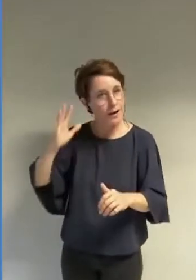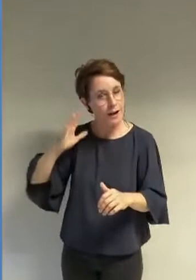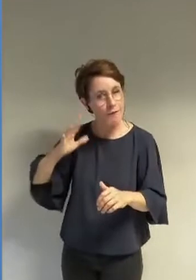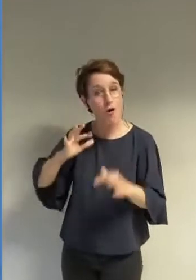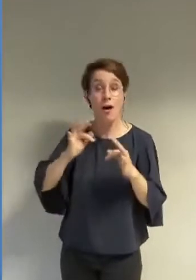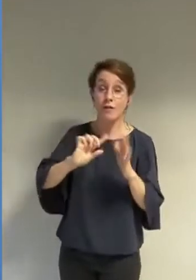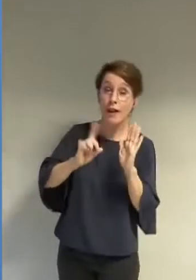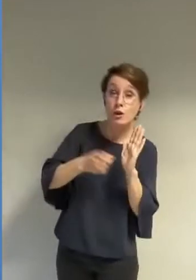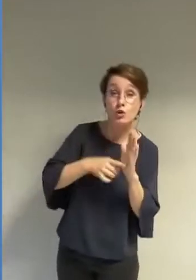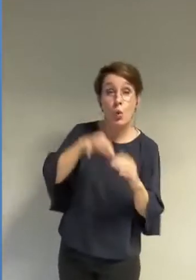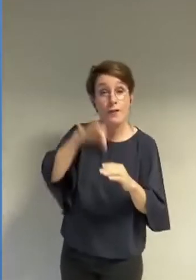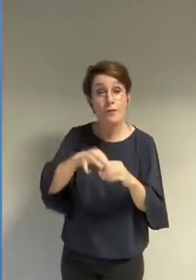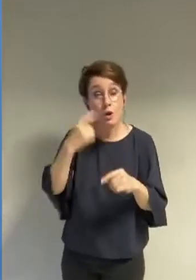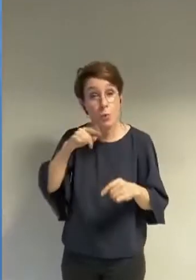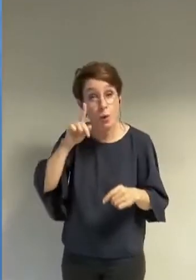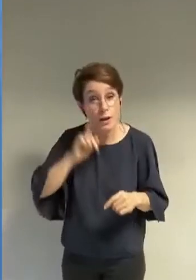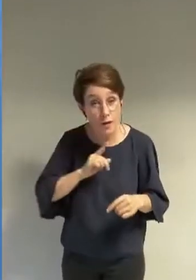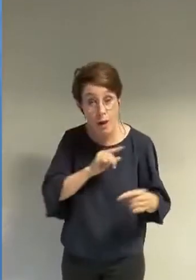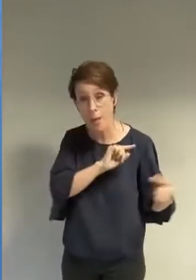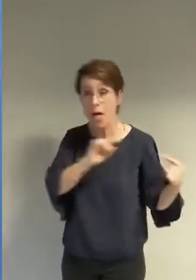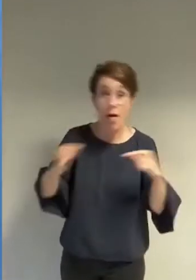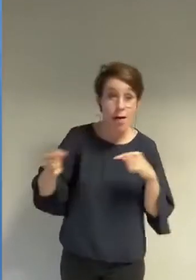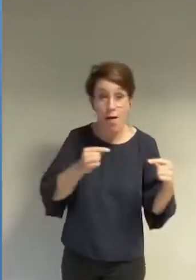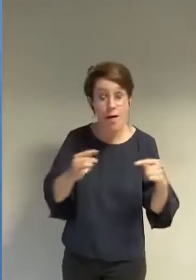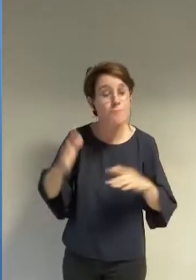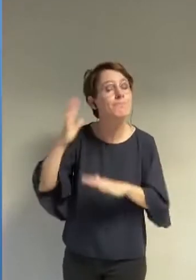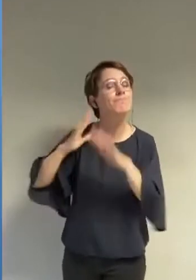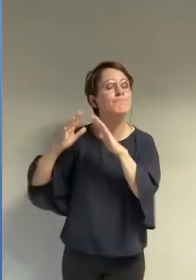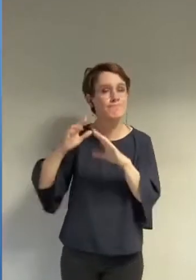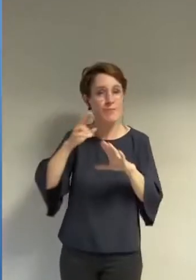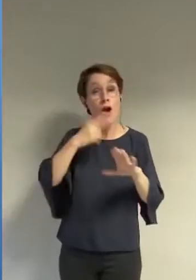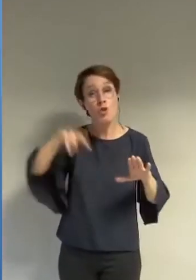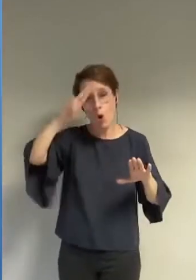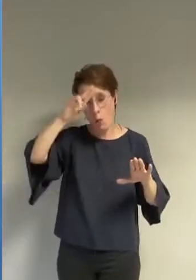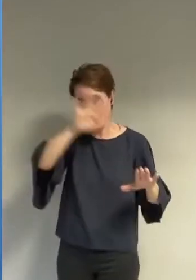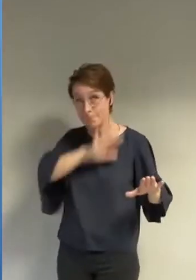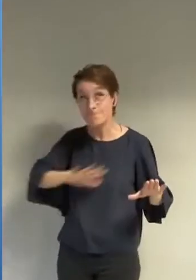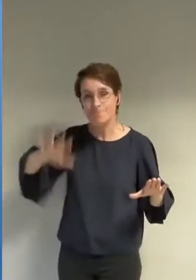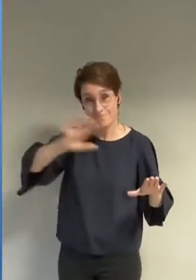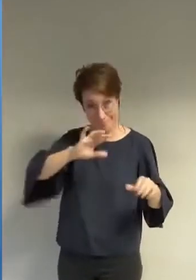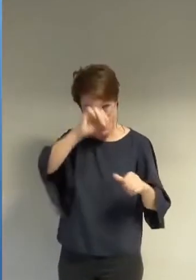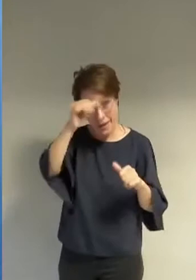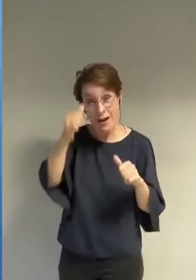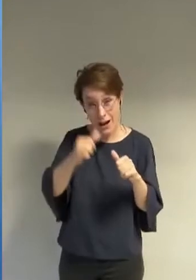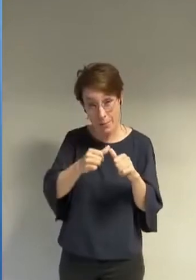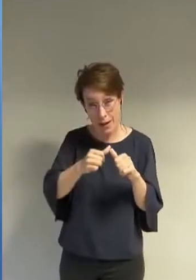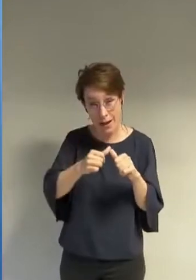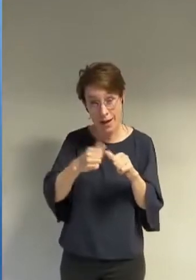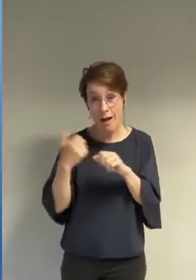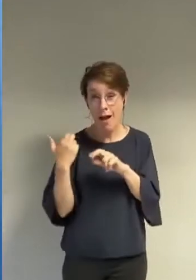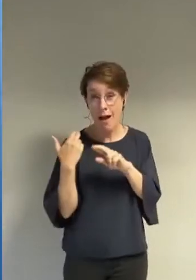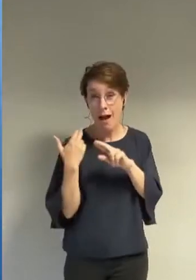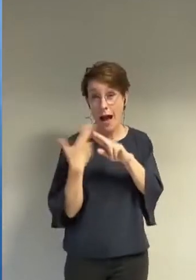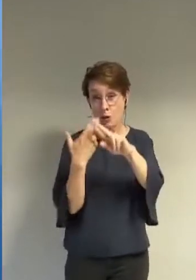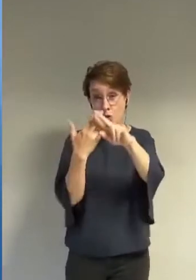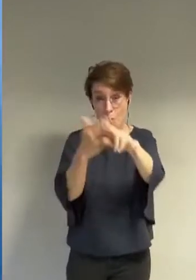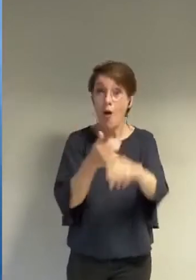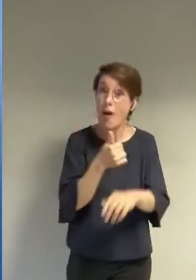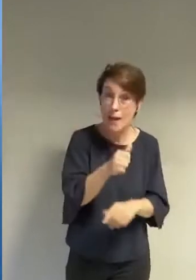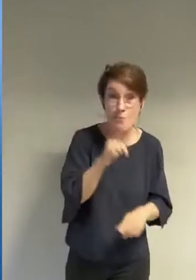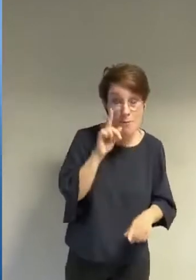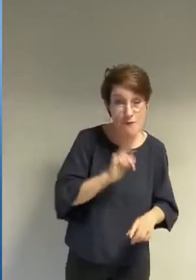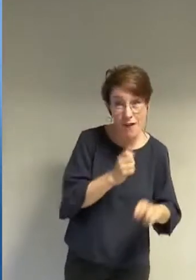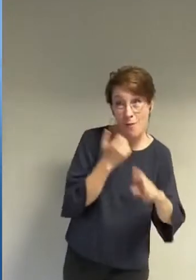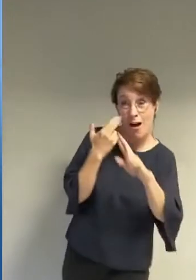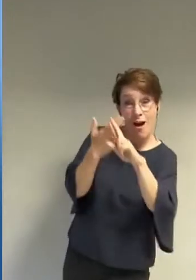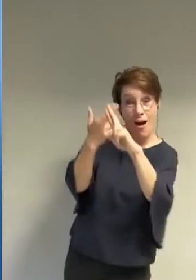vote des femmes dans les différents pays européens rappelons-nous les arguments portés par les femmes au